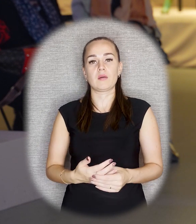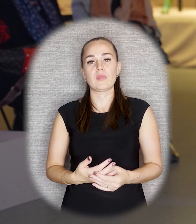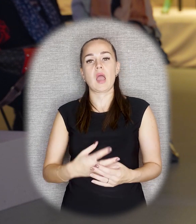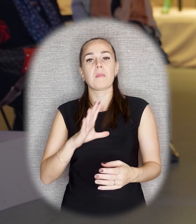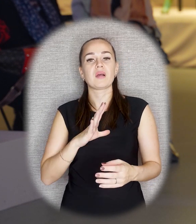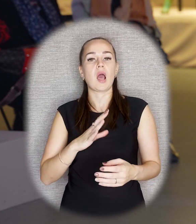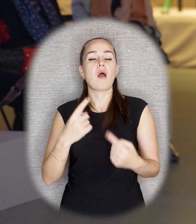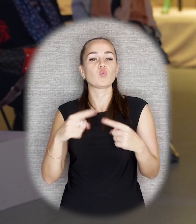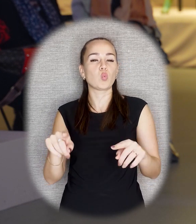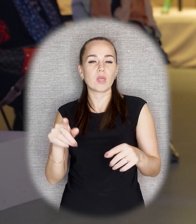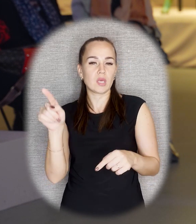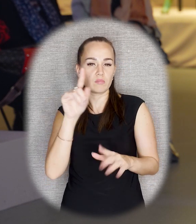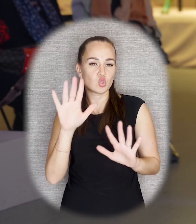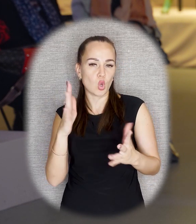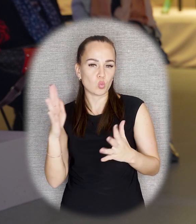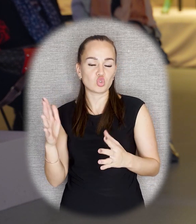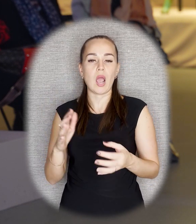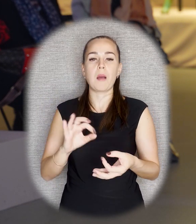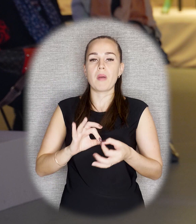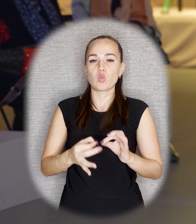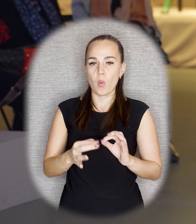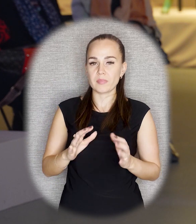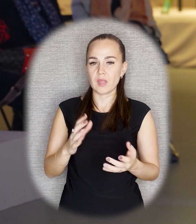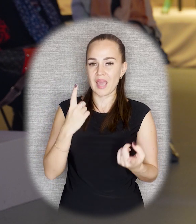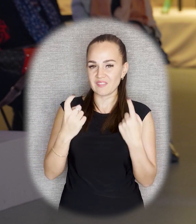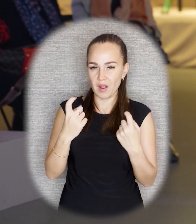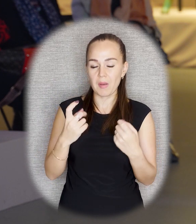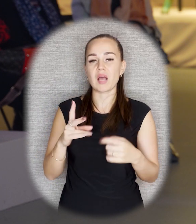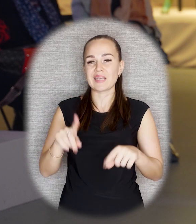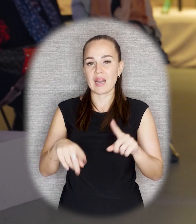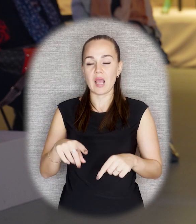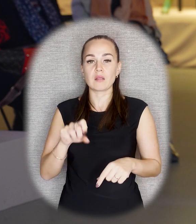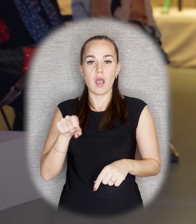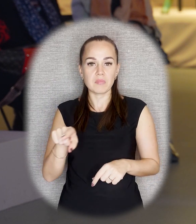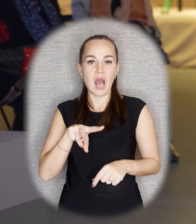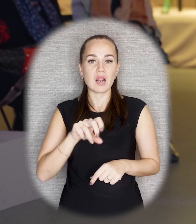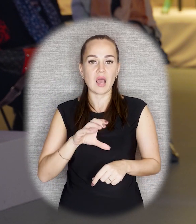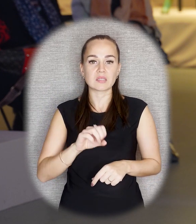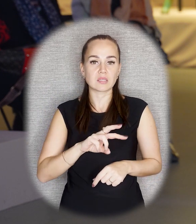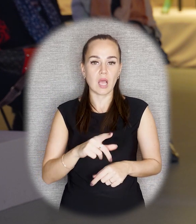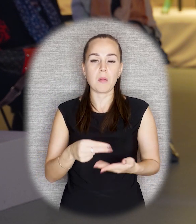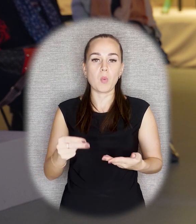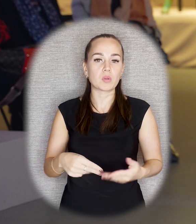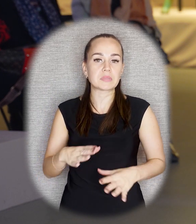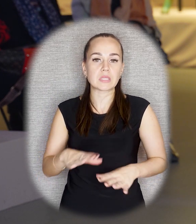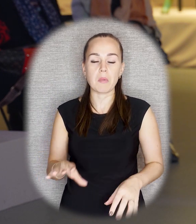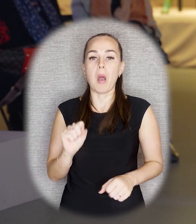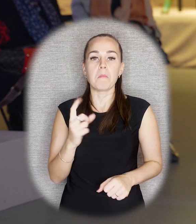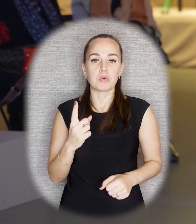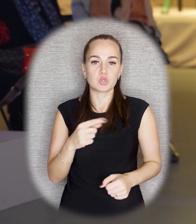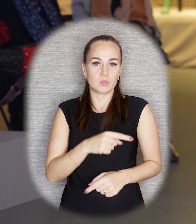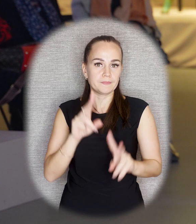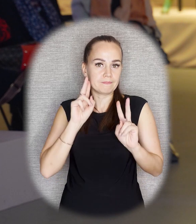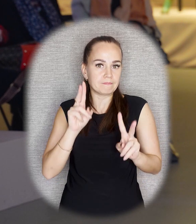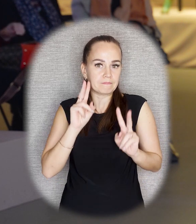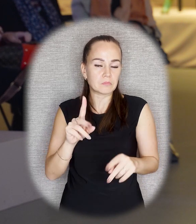более подробная информация. Редко. А вот у Лассали не было подписи. И, честно говоря, я не знаю, почему так было,